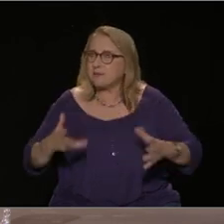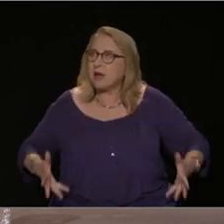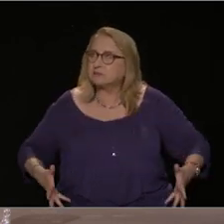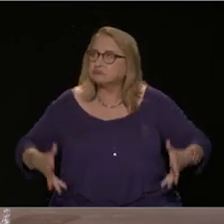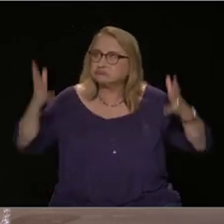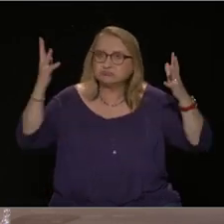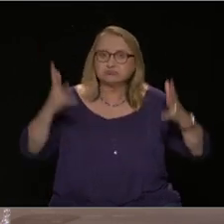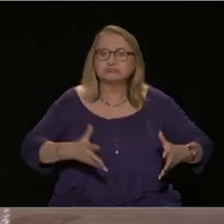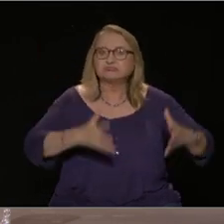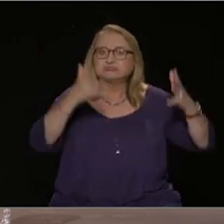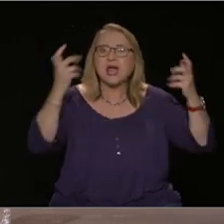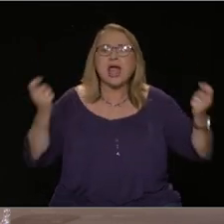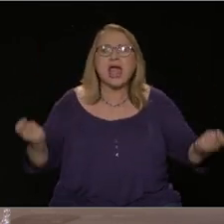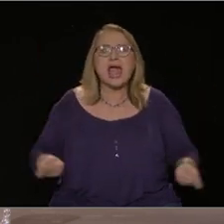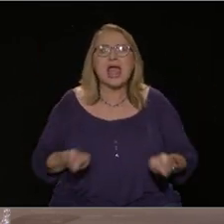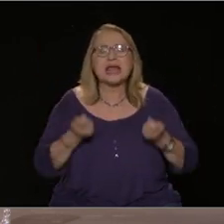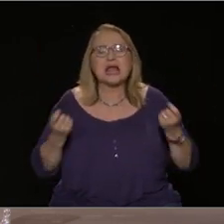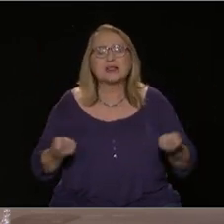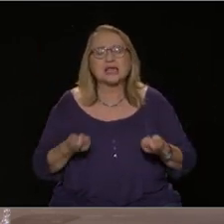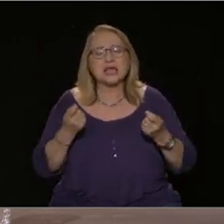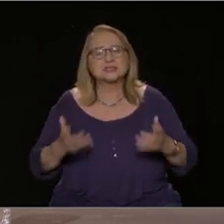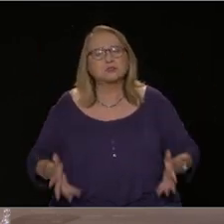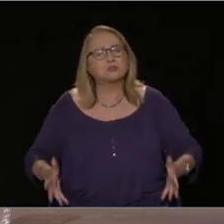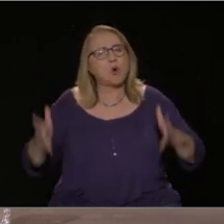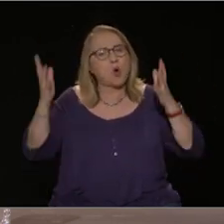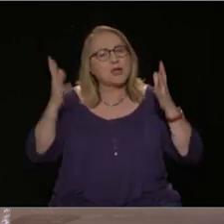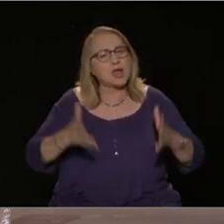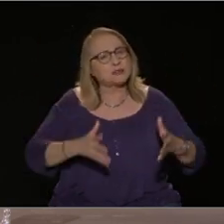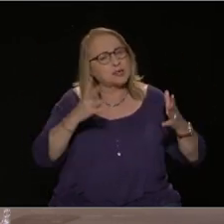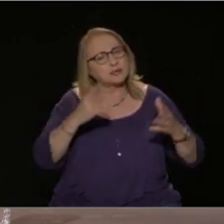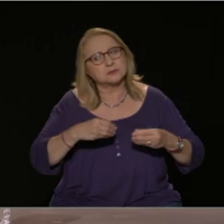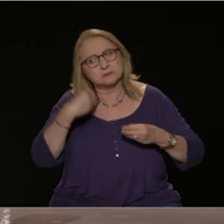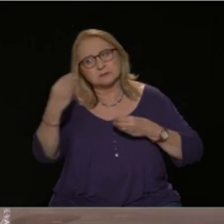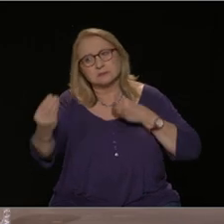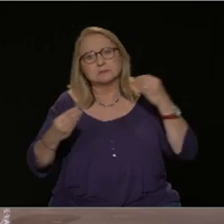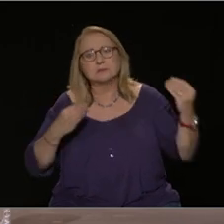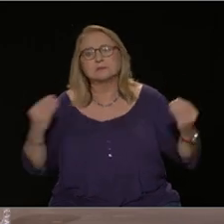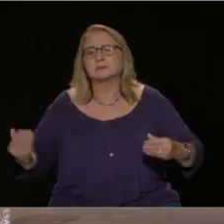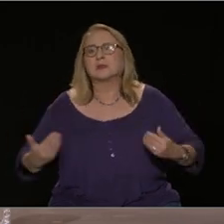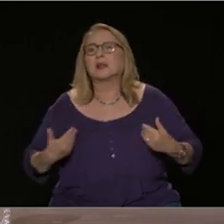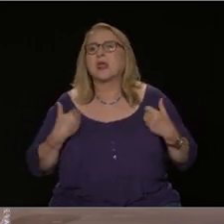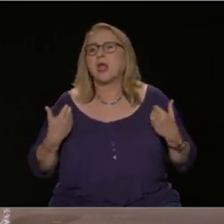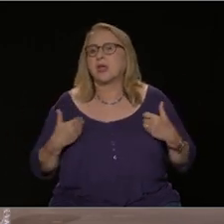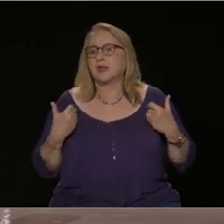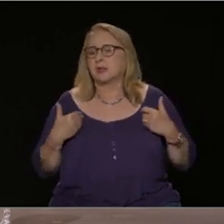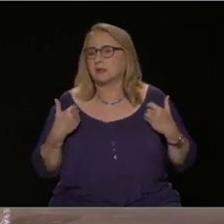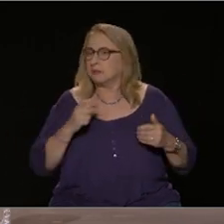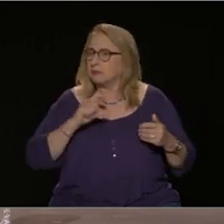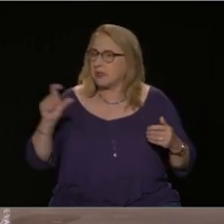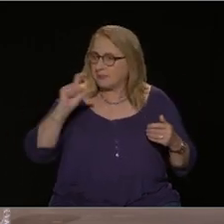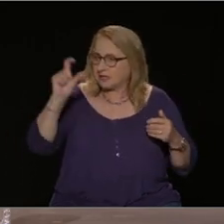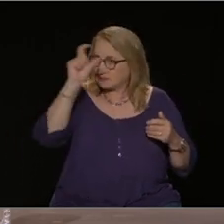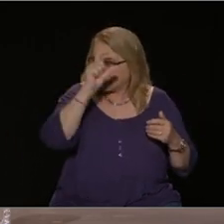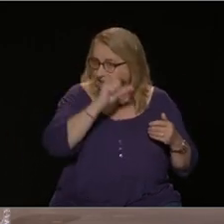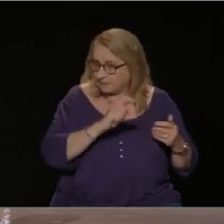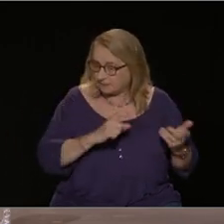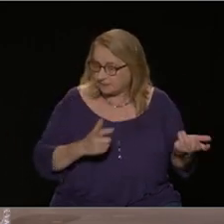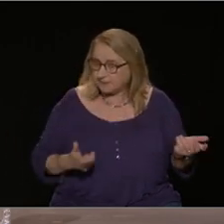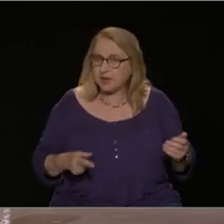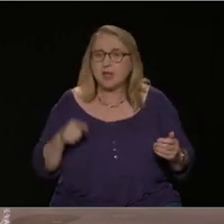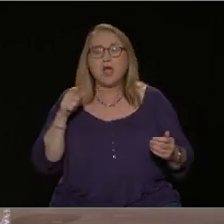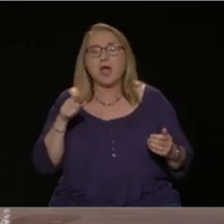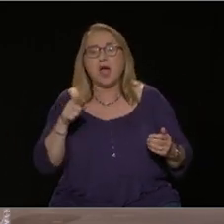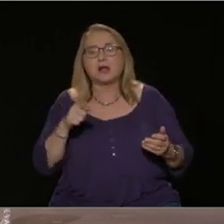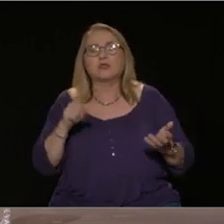εργατικών και λαϊκών κατοικιών. Σε αυτό βέβαια το πρόγραμμα πρέπει να συμπληρώσουμε και το εξής, ότι είναι απαραίτητη η